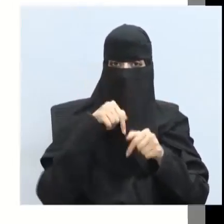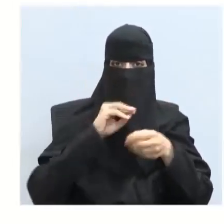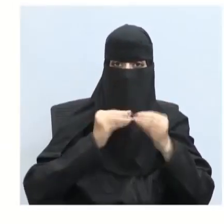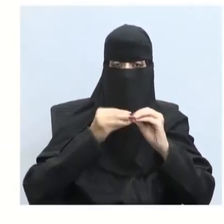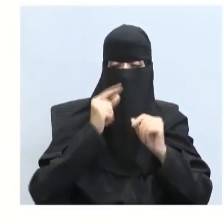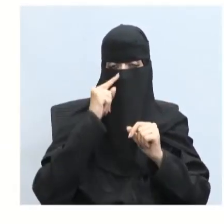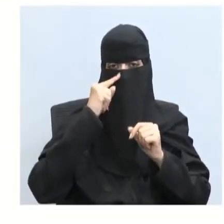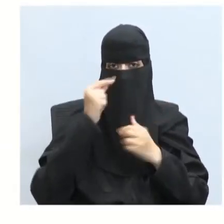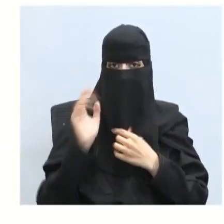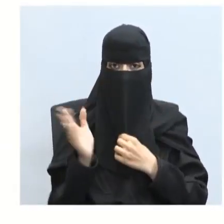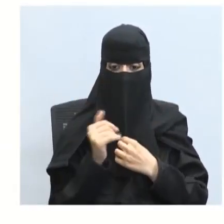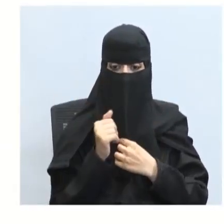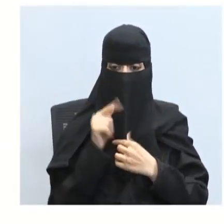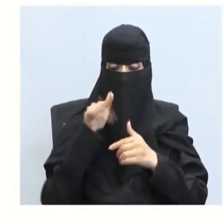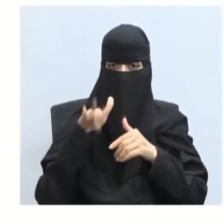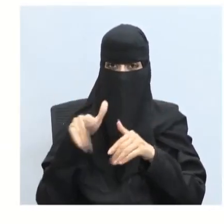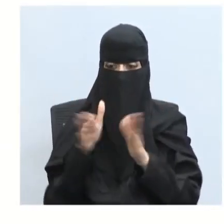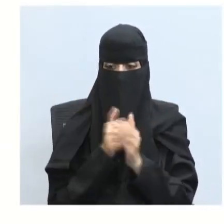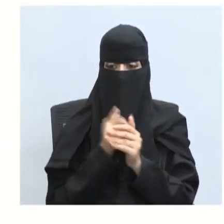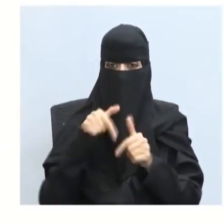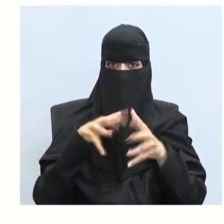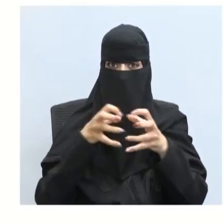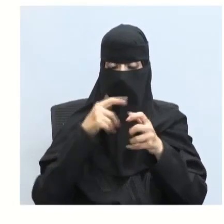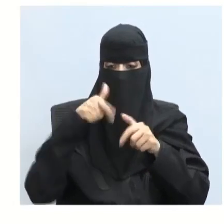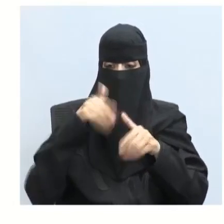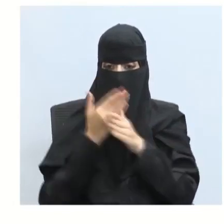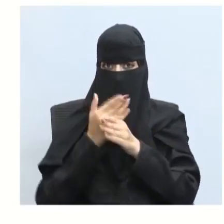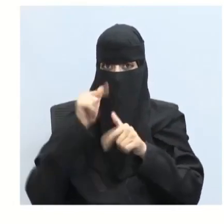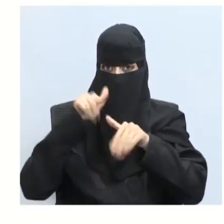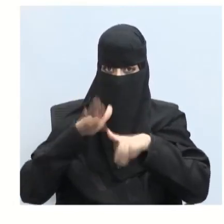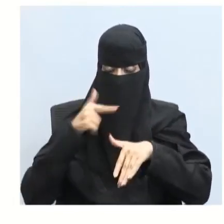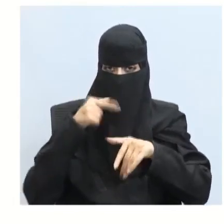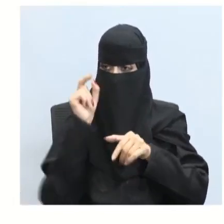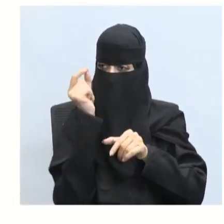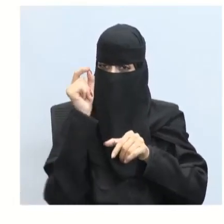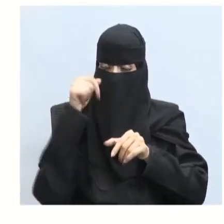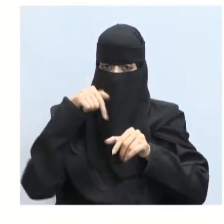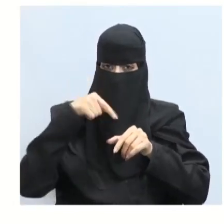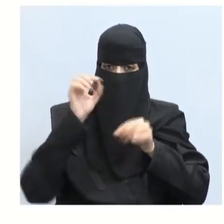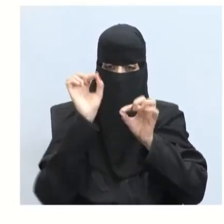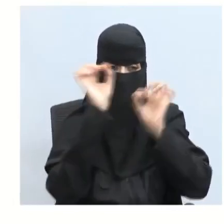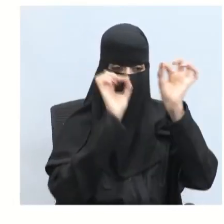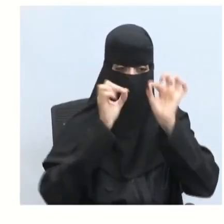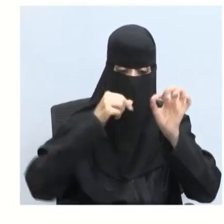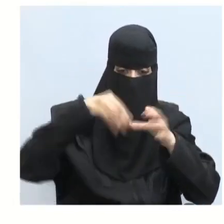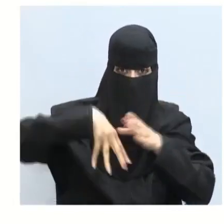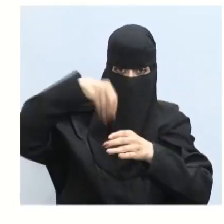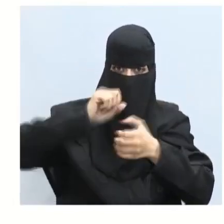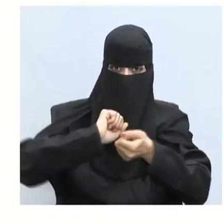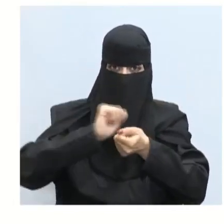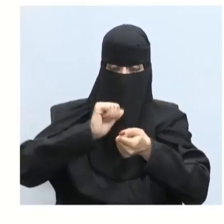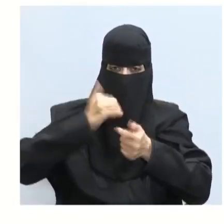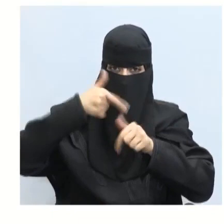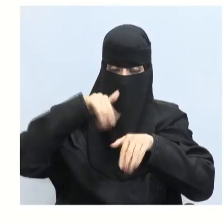وهذا ما يفسر لي سبب وجود حبات الغسيل الزرقاء في مسحوق الغسيل